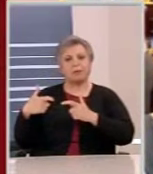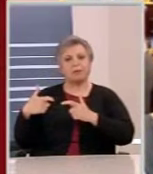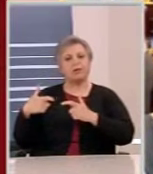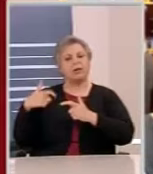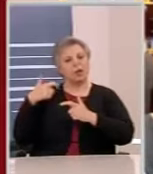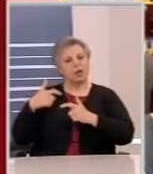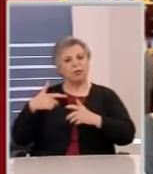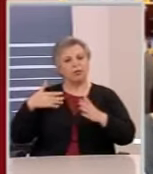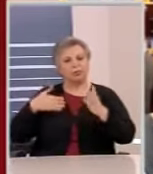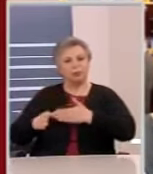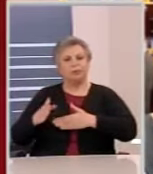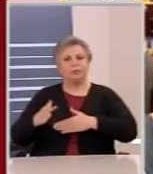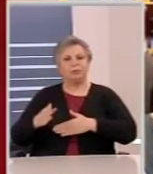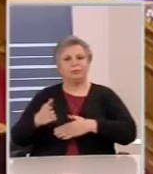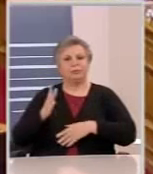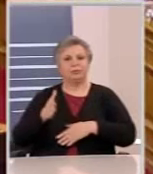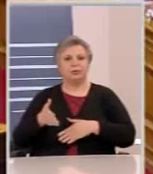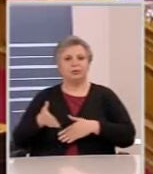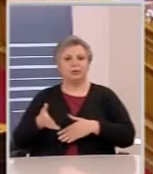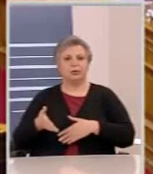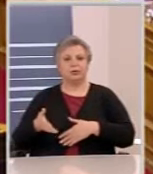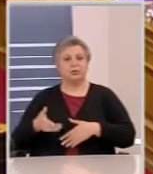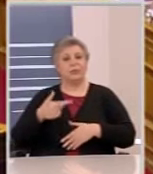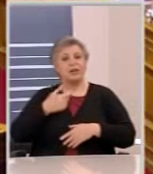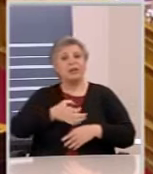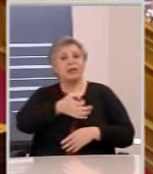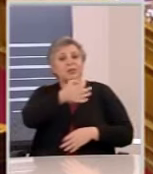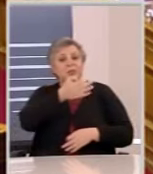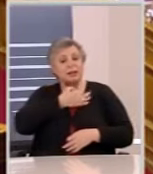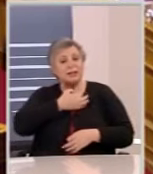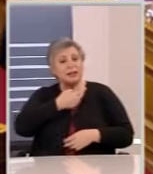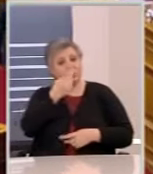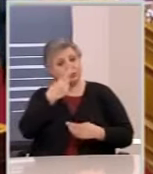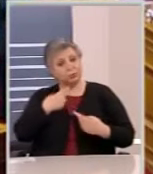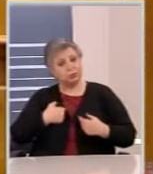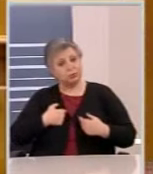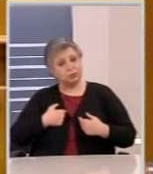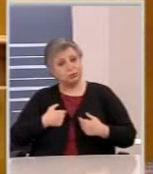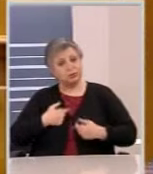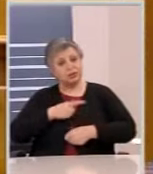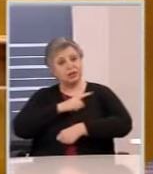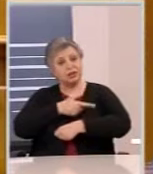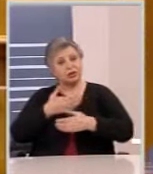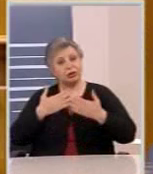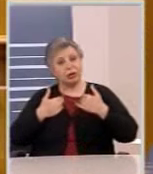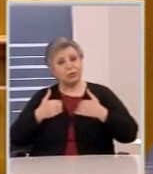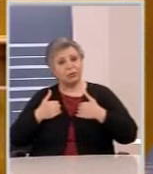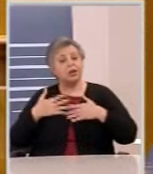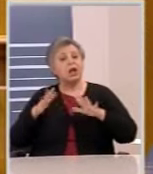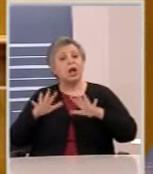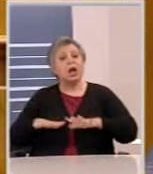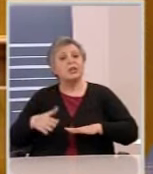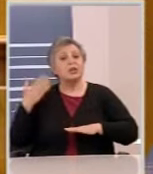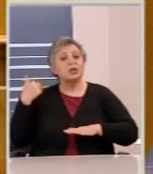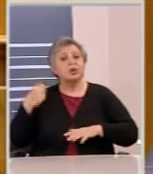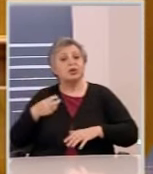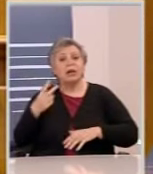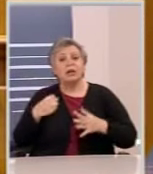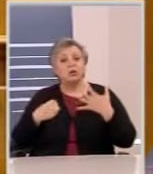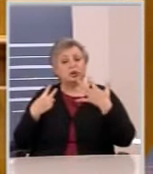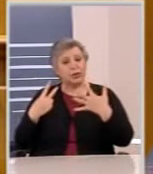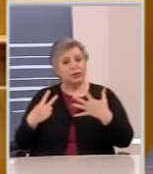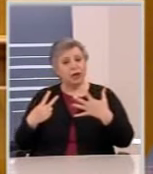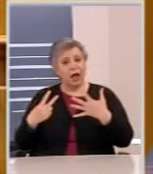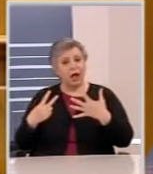Ανίκανη μια κυβέρνηση που όταν ανέλαβε το 2015 είχε την ανεργία στο 27% και σήμερα είναι στο 23%.